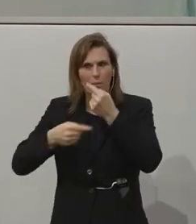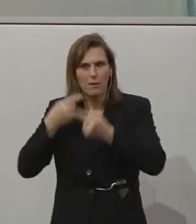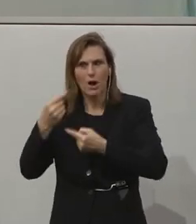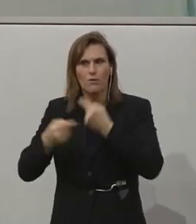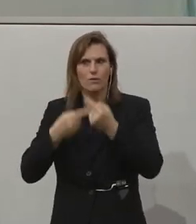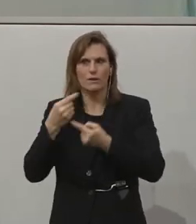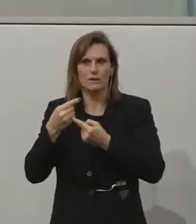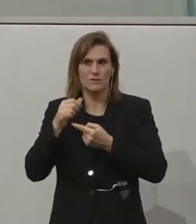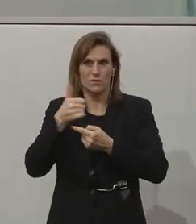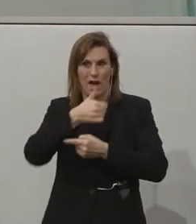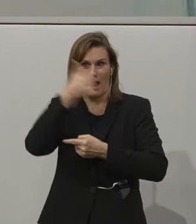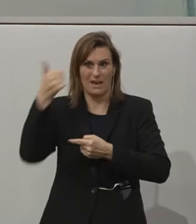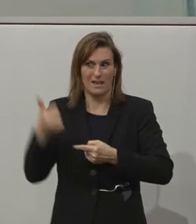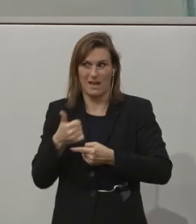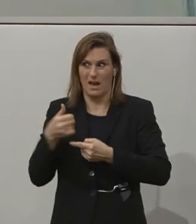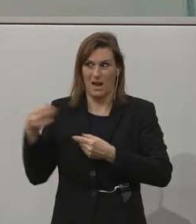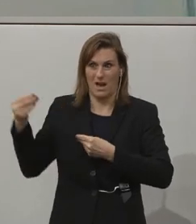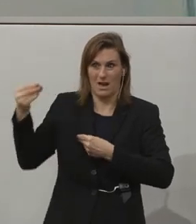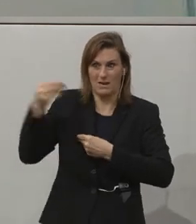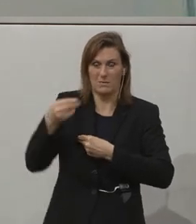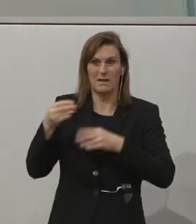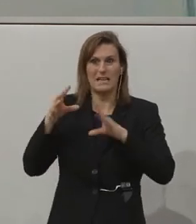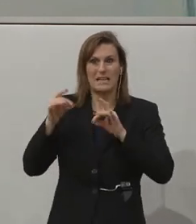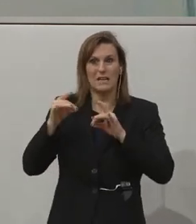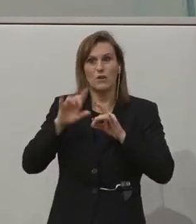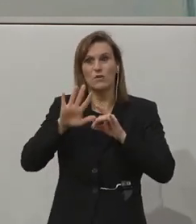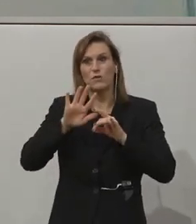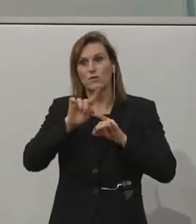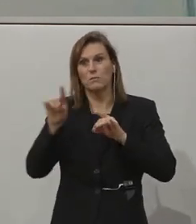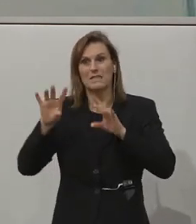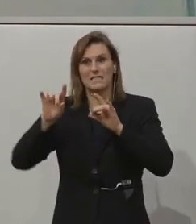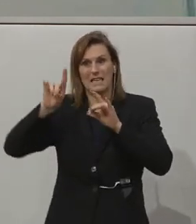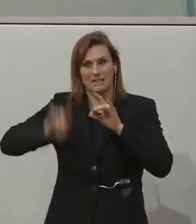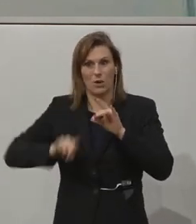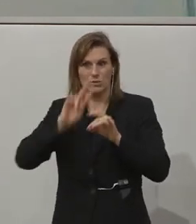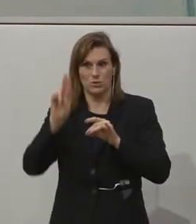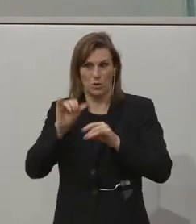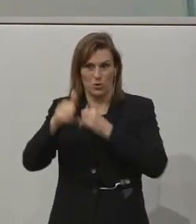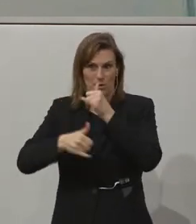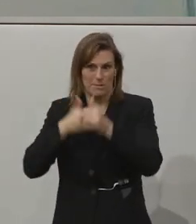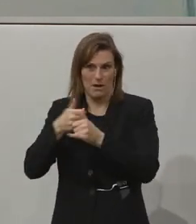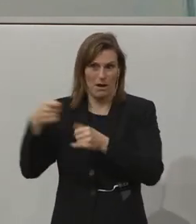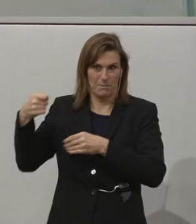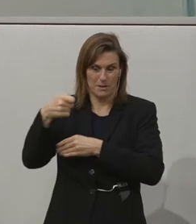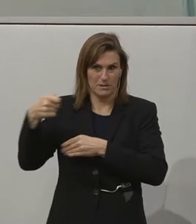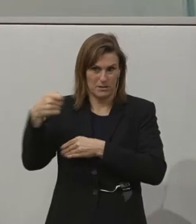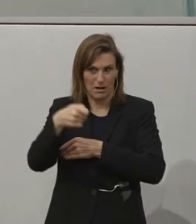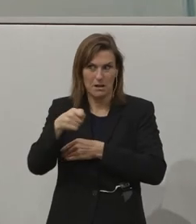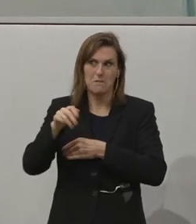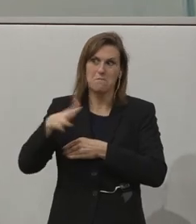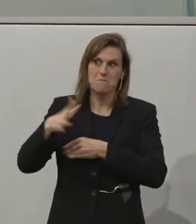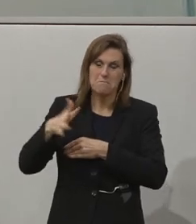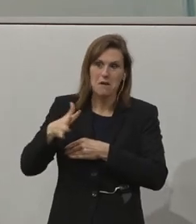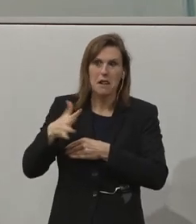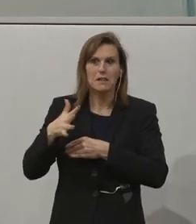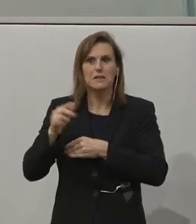Euro per year. So it's relatively small for these businesses. And it goes through, in our case it goes